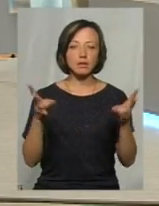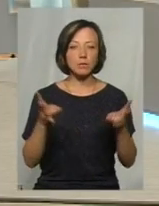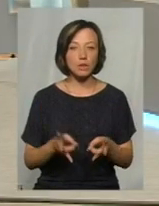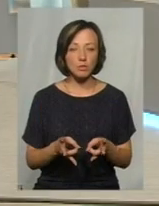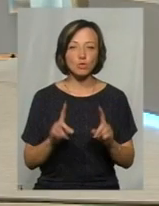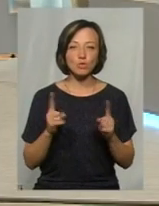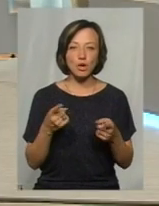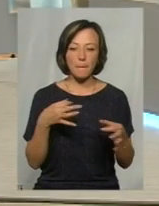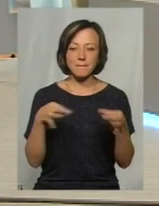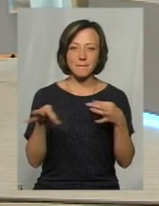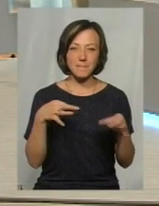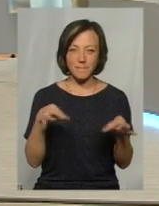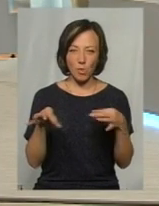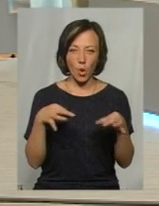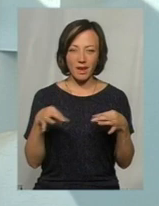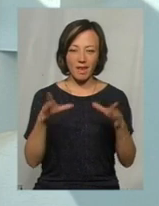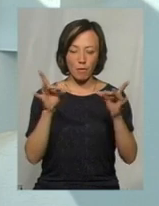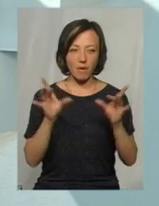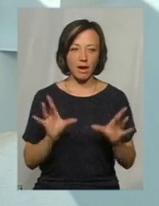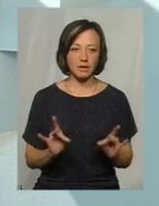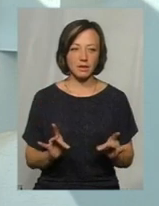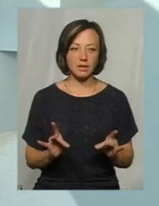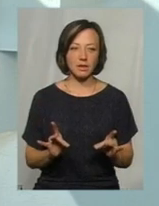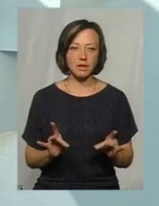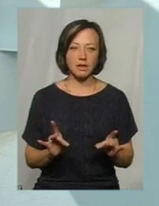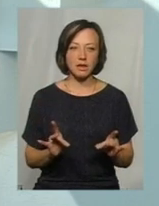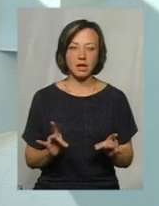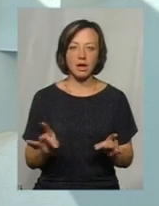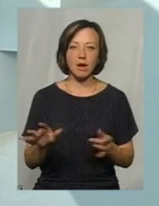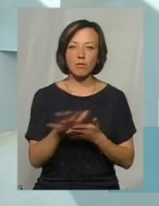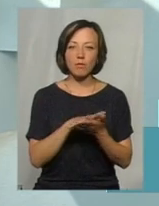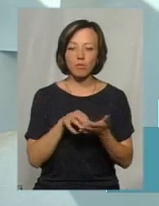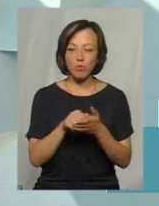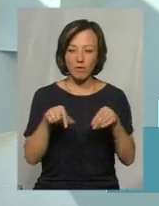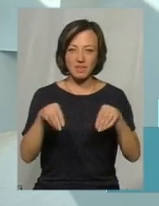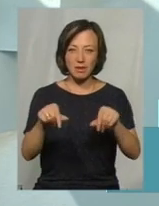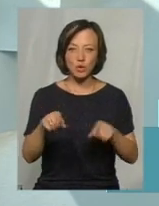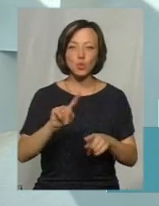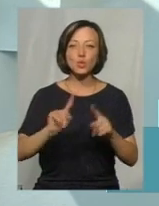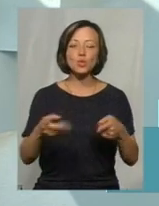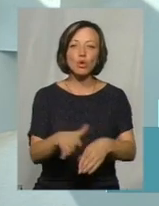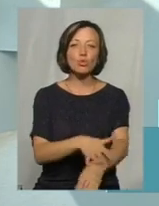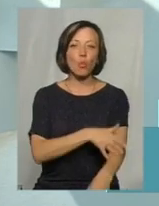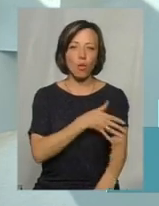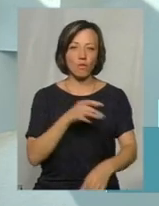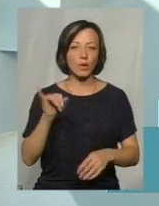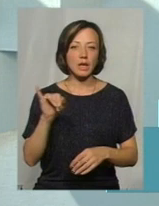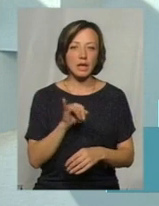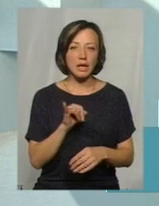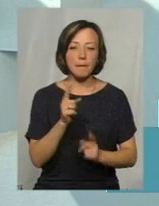пластикові, тобто поліетиленові пакети розкладаються дуже довго в довкілі природним шляхом і